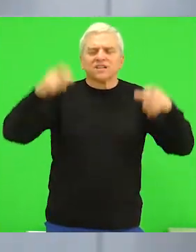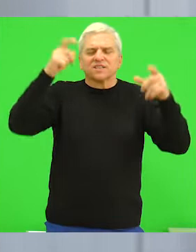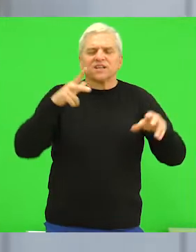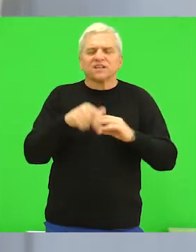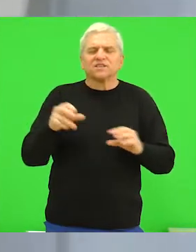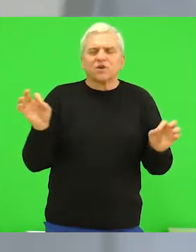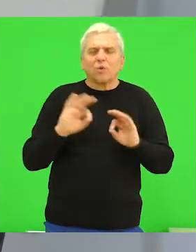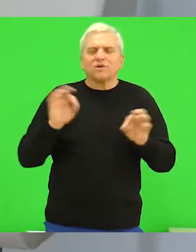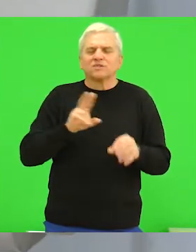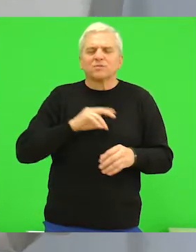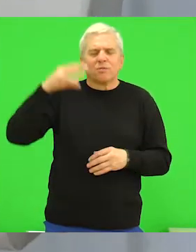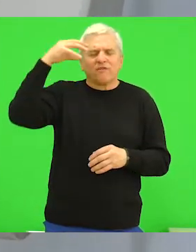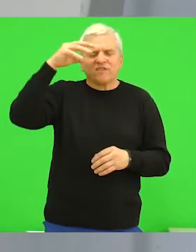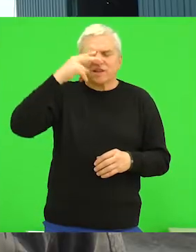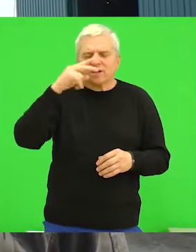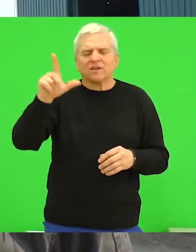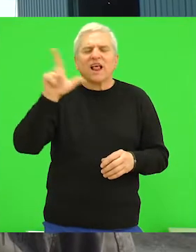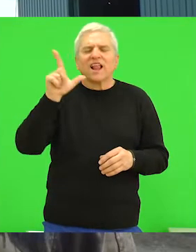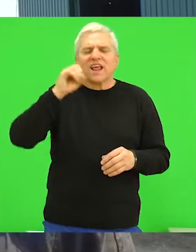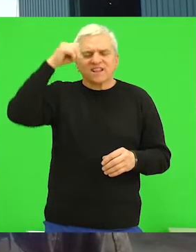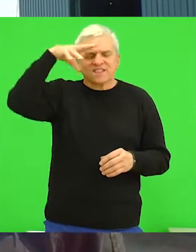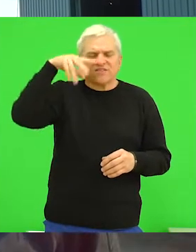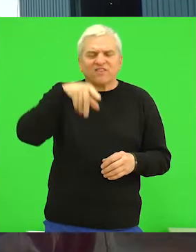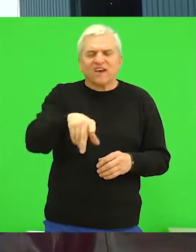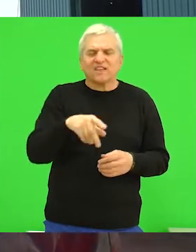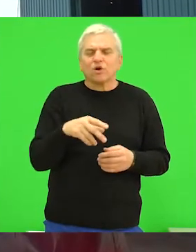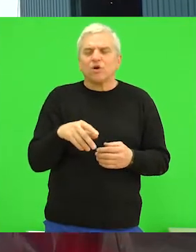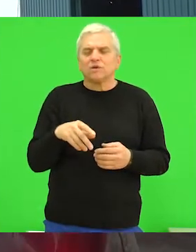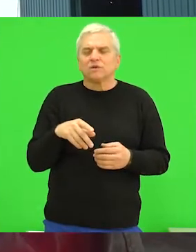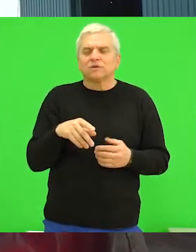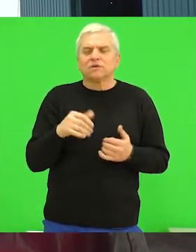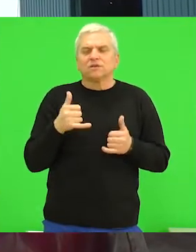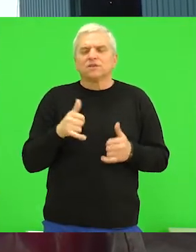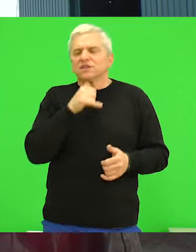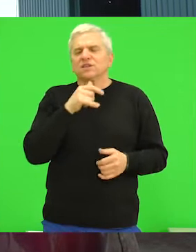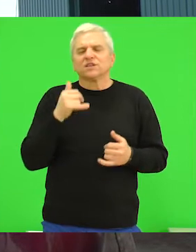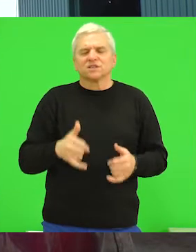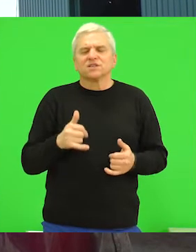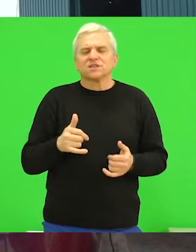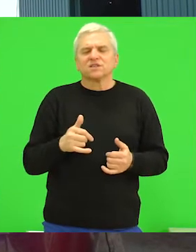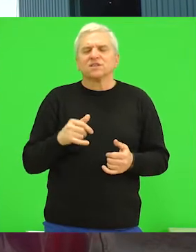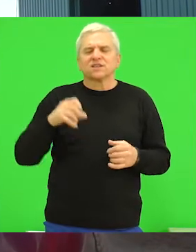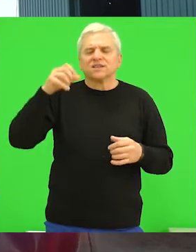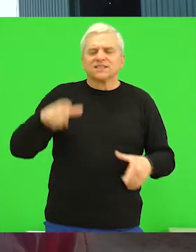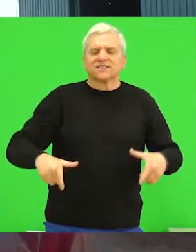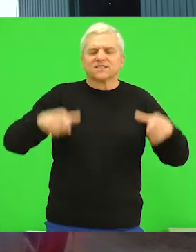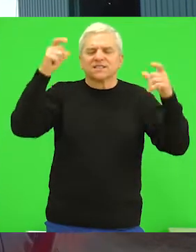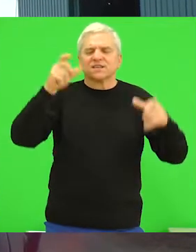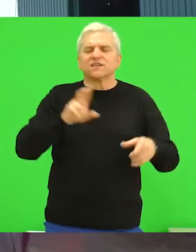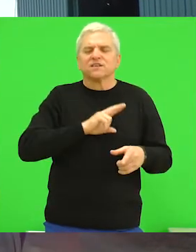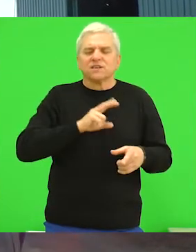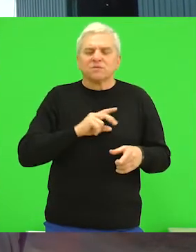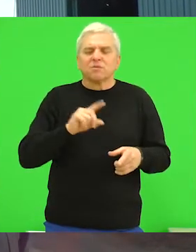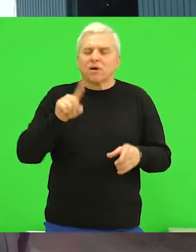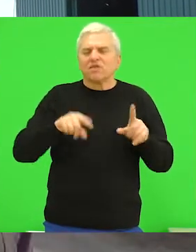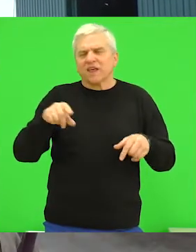završena, opremljena je videonadzorom, led rasvetom i na hali imamo